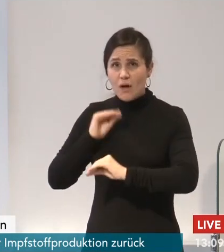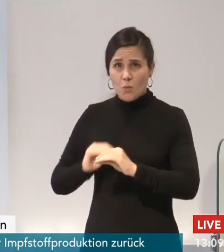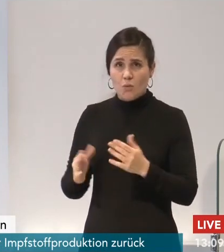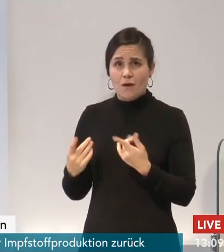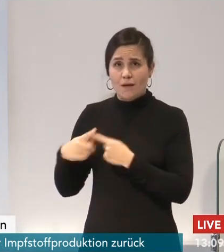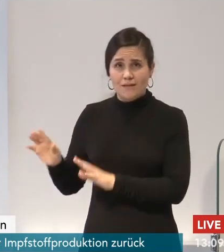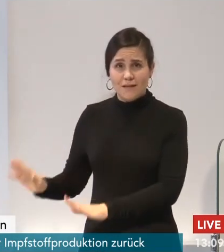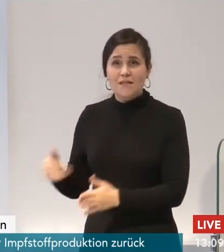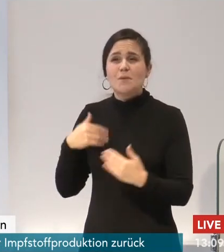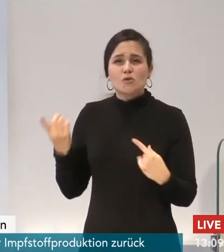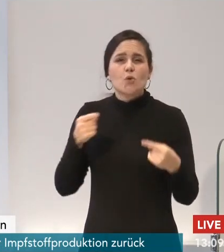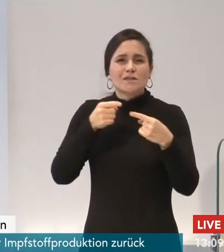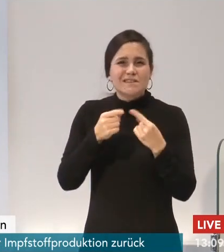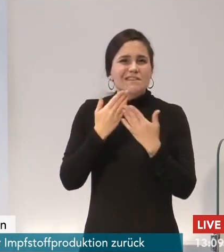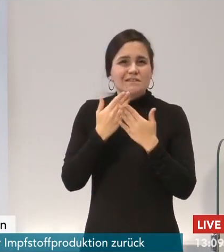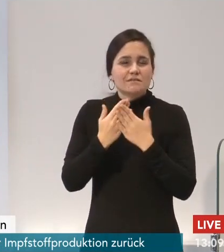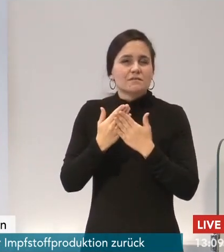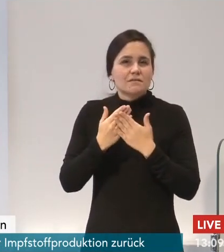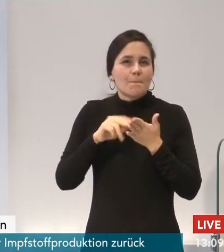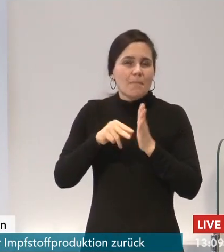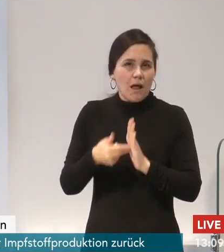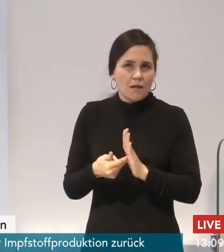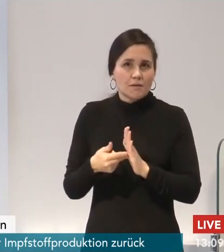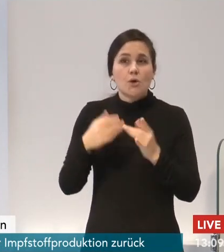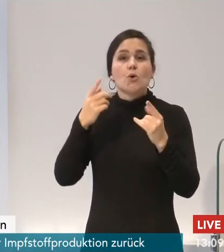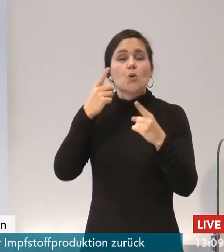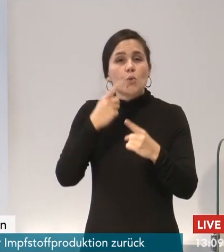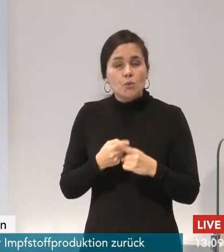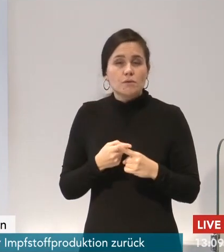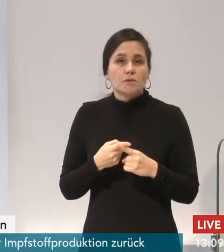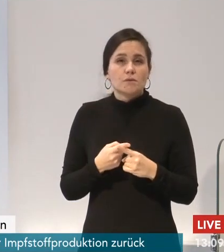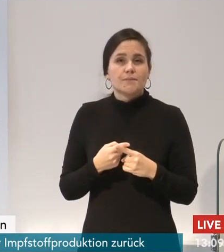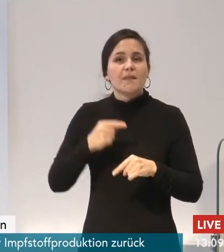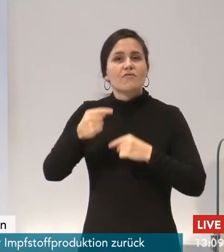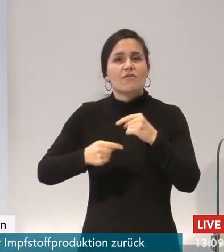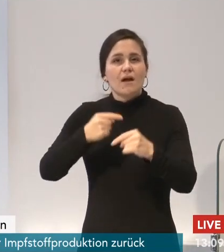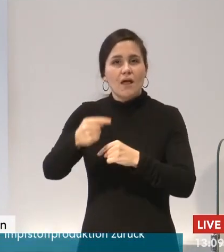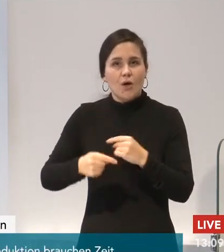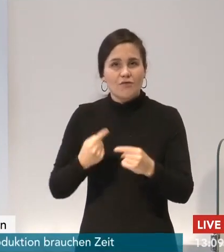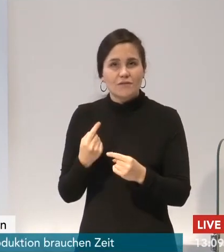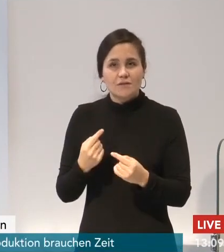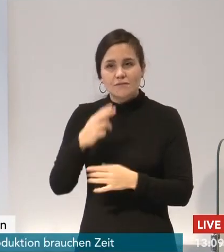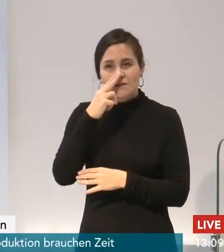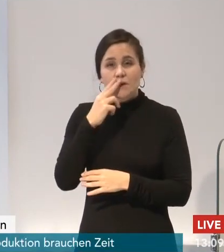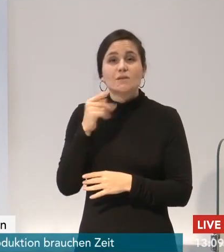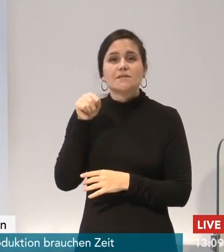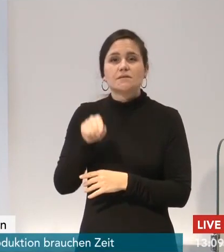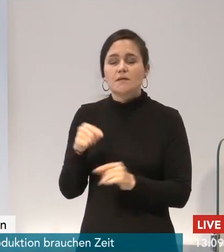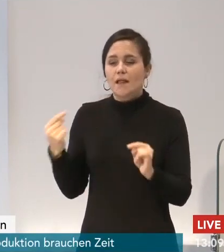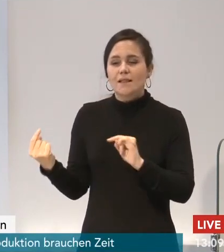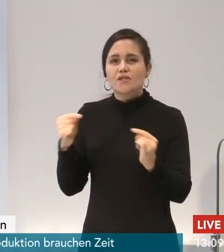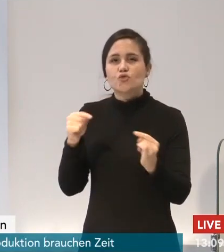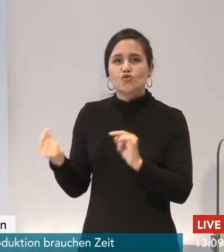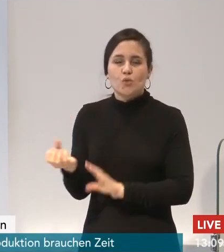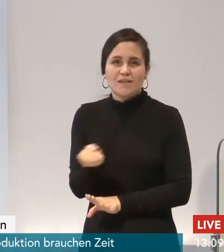dieses Stufenplans. Und lassen Sie mich abschließend etwas zum weiteren Verfahren sagen. Das ist ein Diskussionsentwurf. Es gibt, soweit